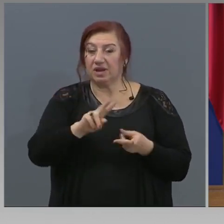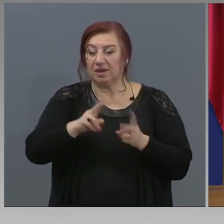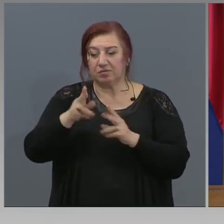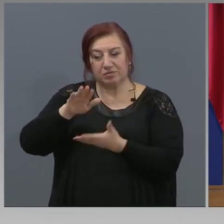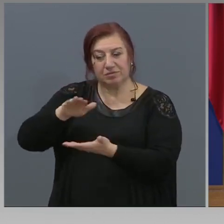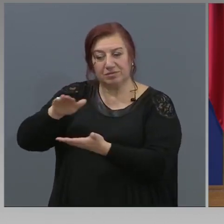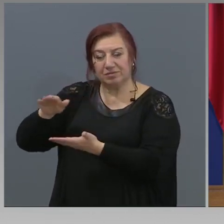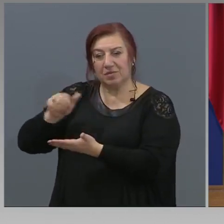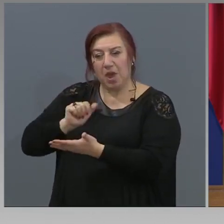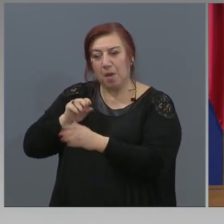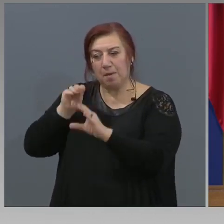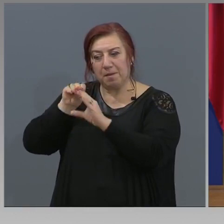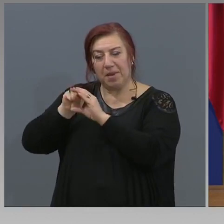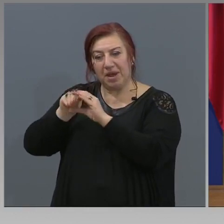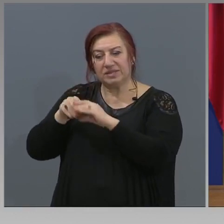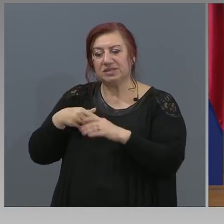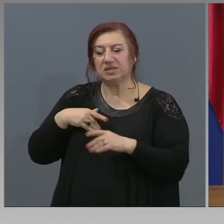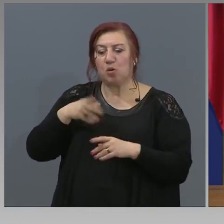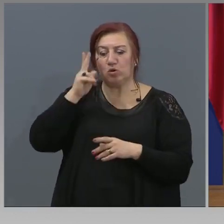споделени вътре в